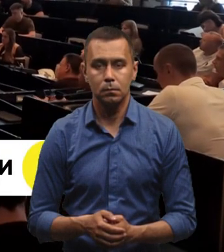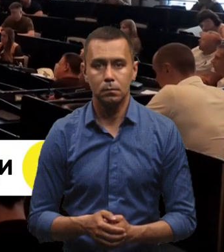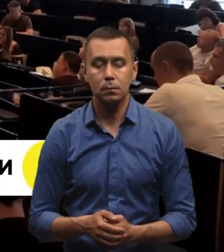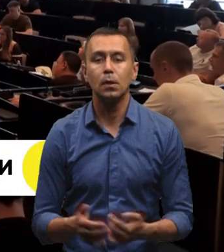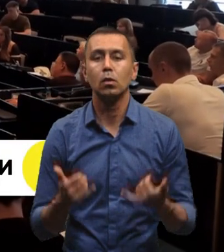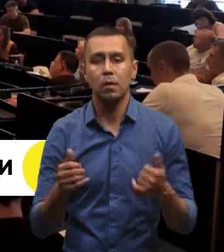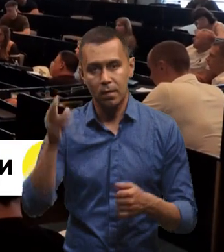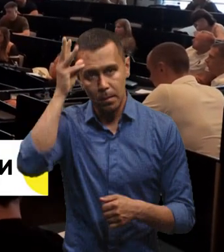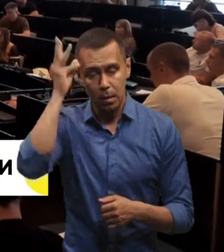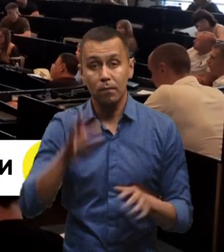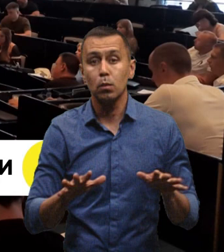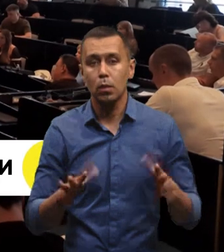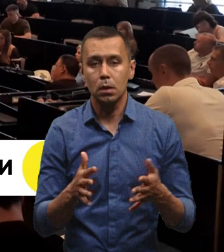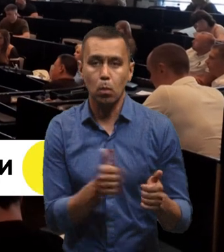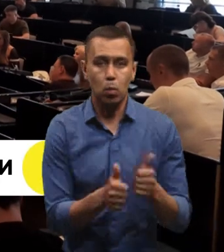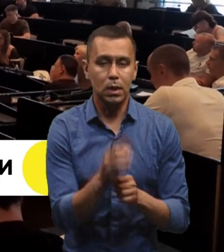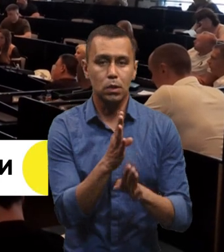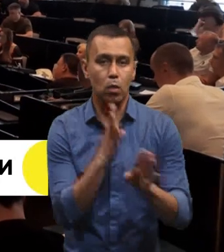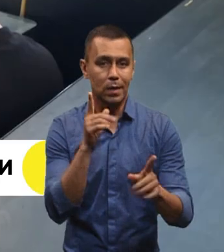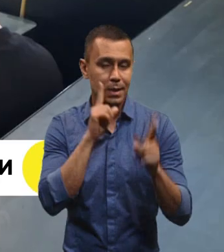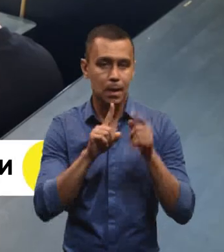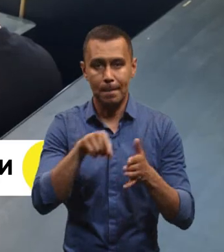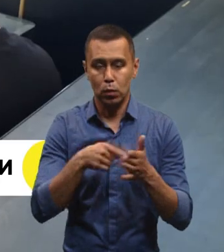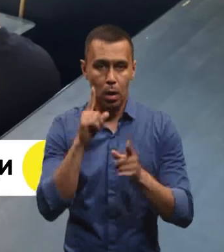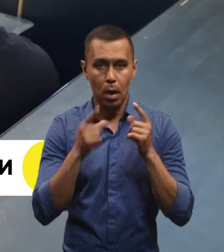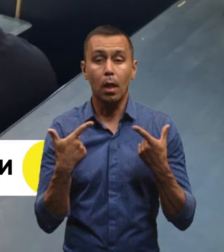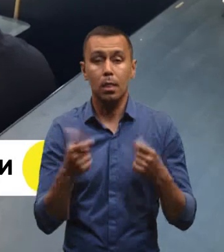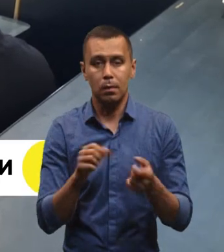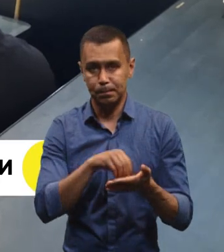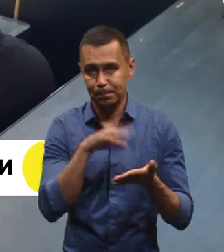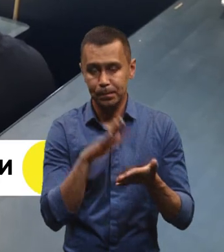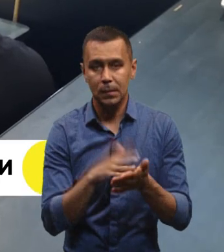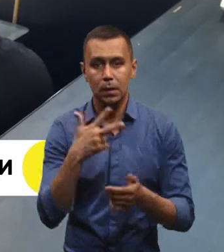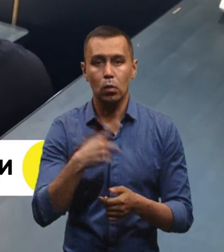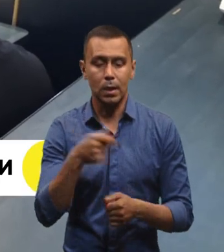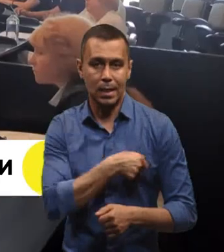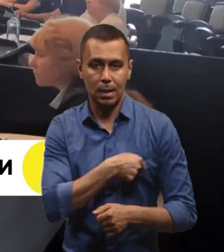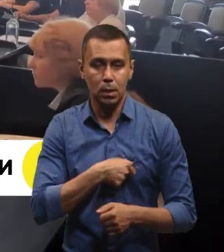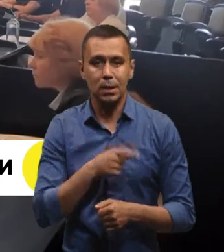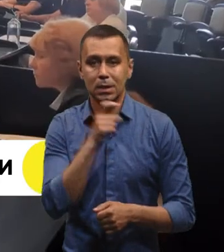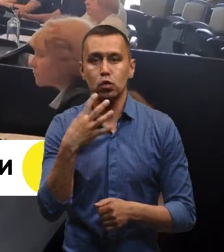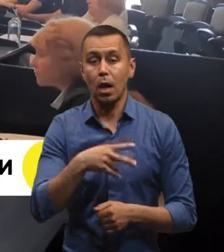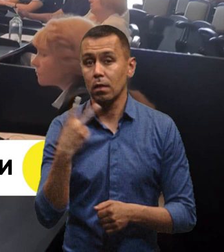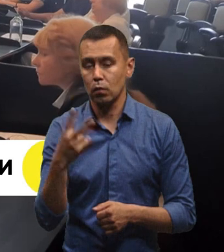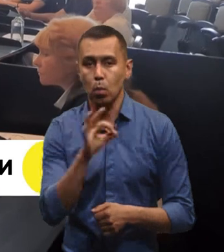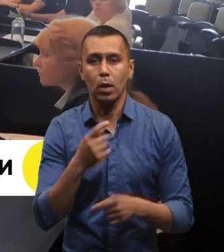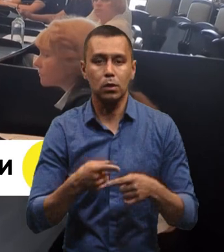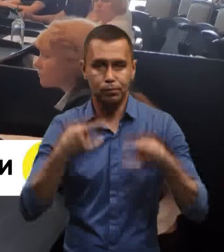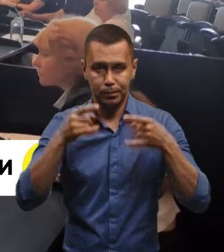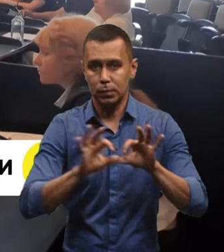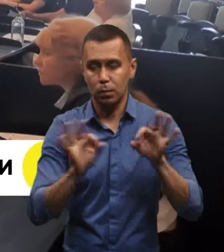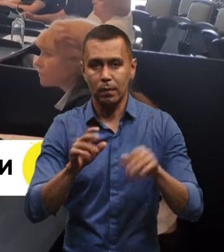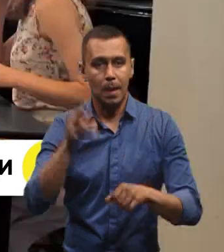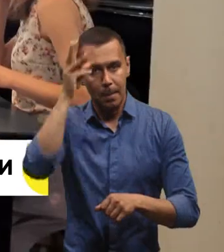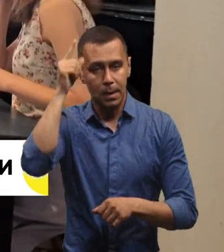Сьогодні в Хмельницькому відбулася позачергова сесія міської ради, на якій зареєструвався 31 депутат із 42-х. Про це Суспільному розповів